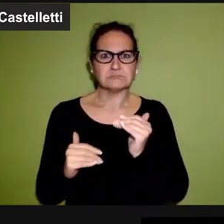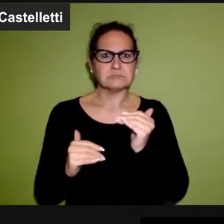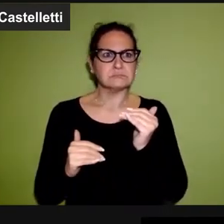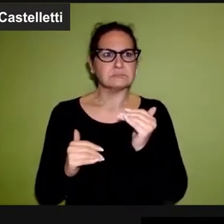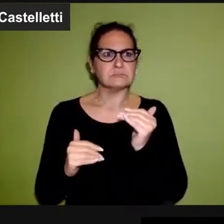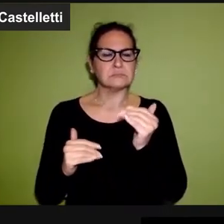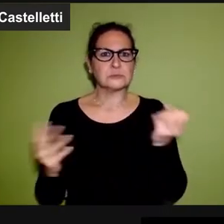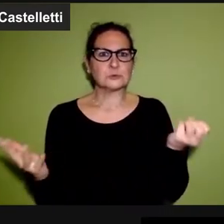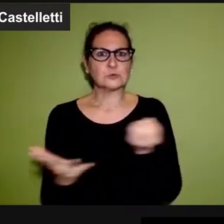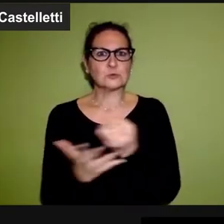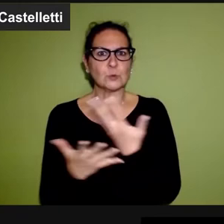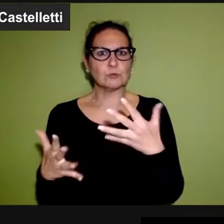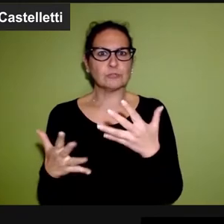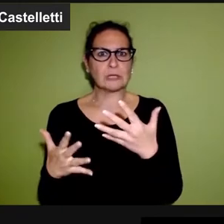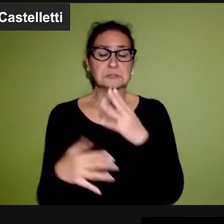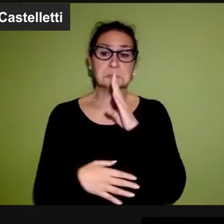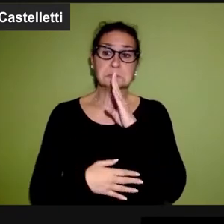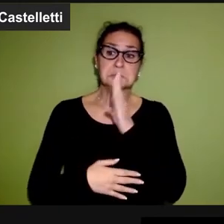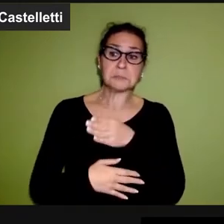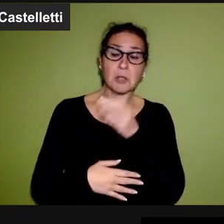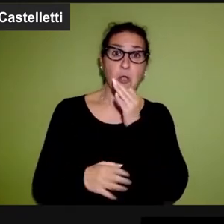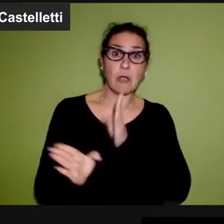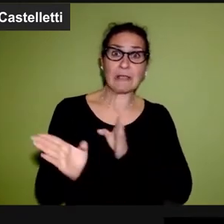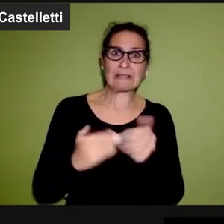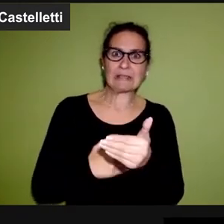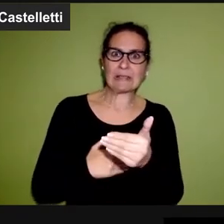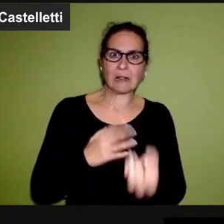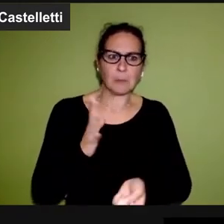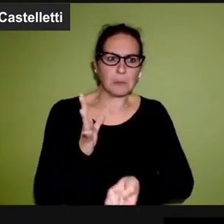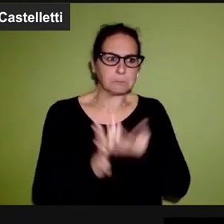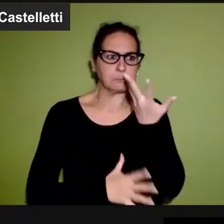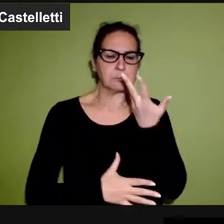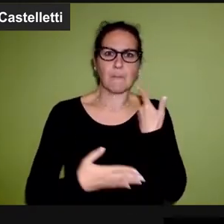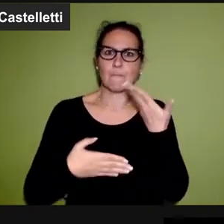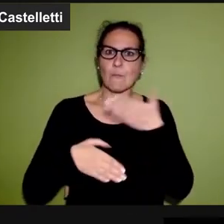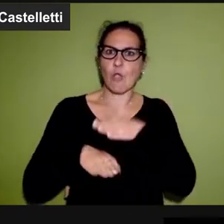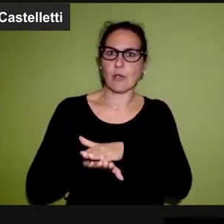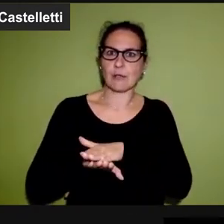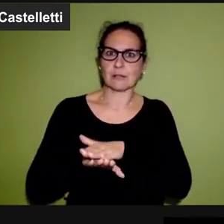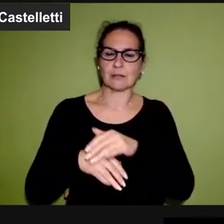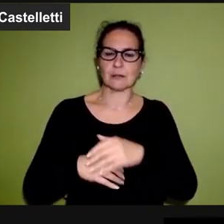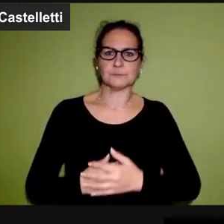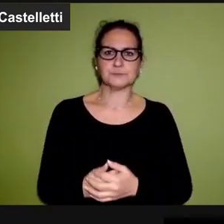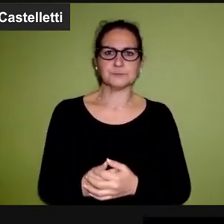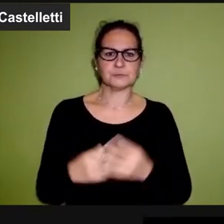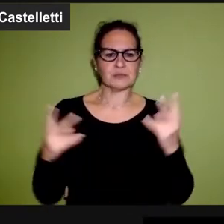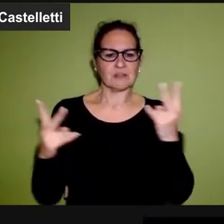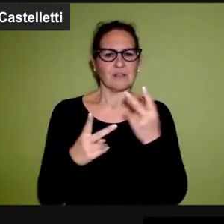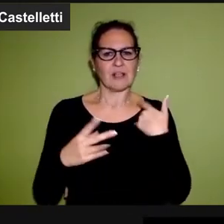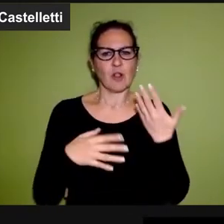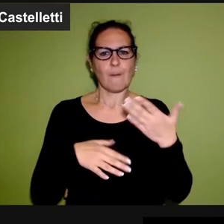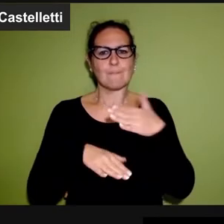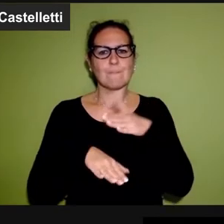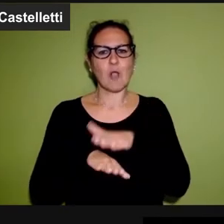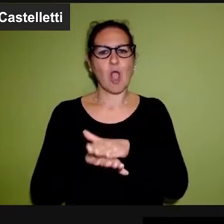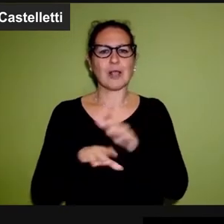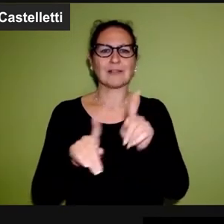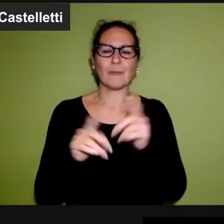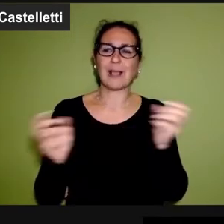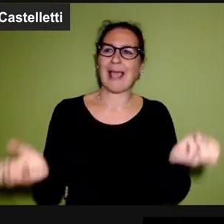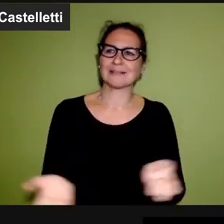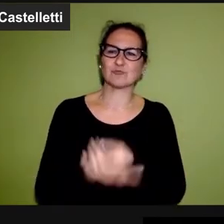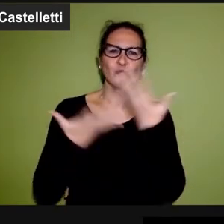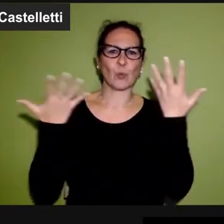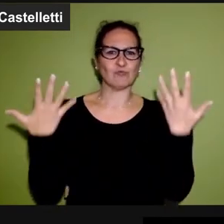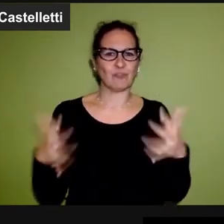immagini rafficuranti episodi che direttamente o indirettamente evocano la morte. La morte non è